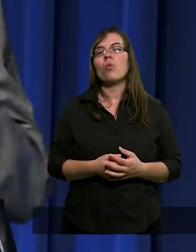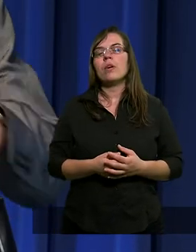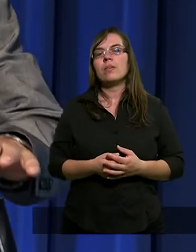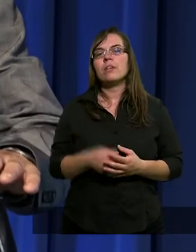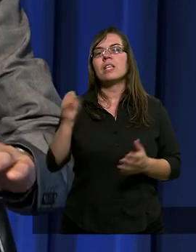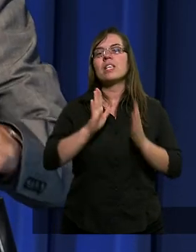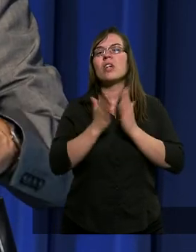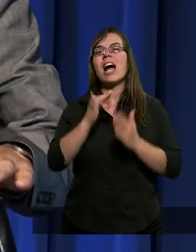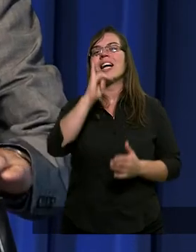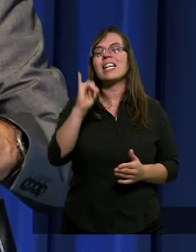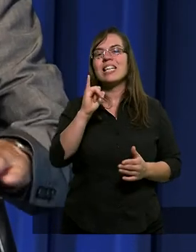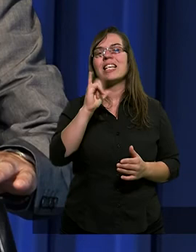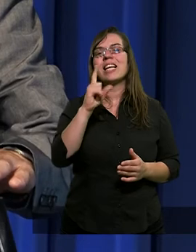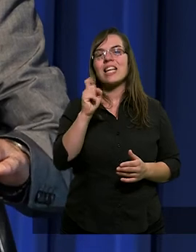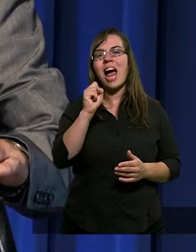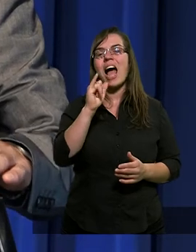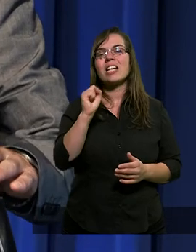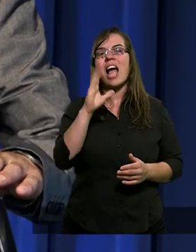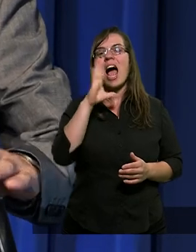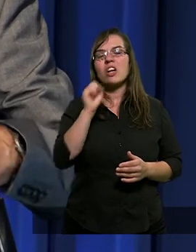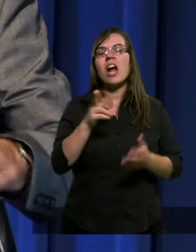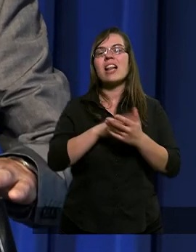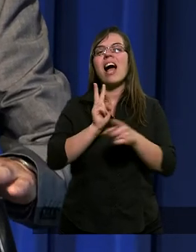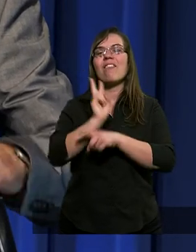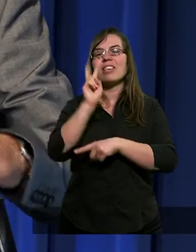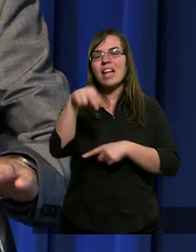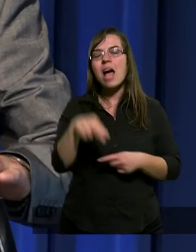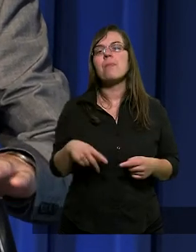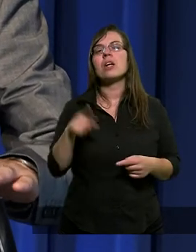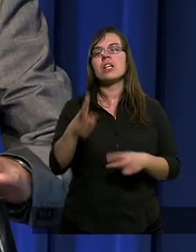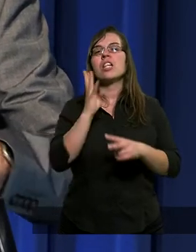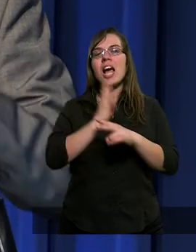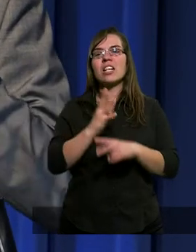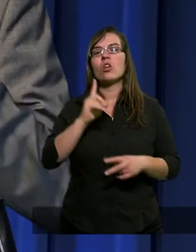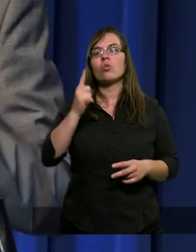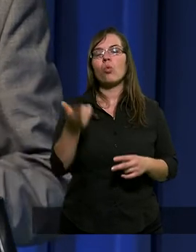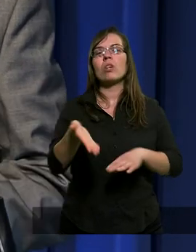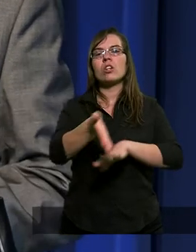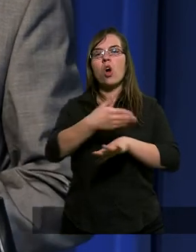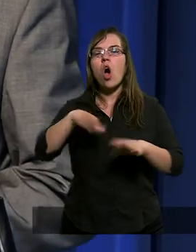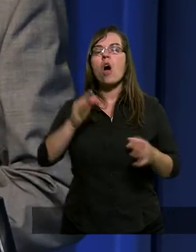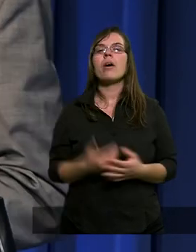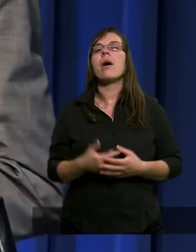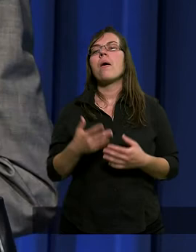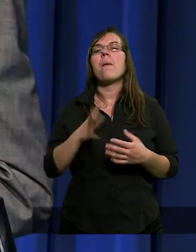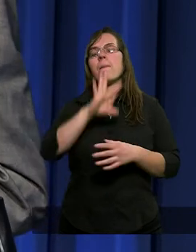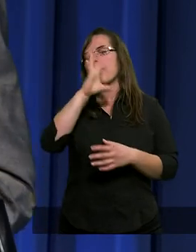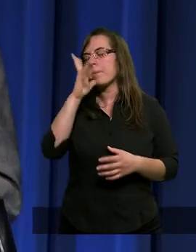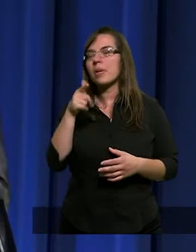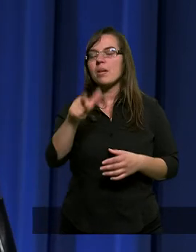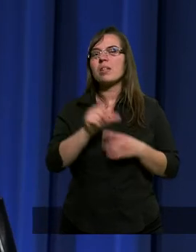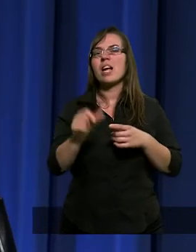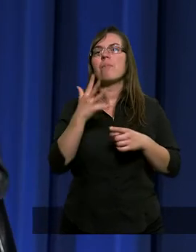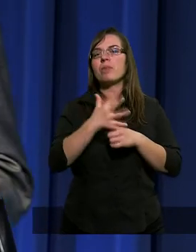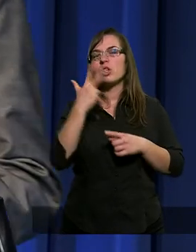z księgi Izajasza na wstępie, 42 rozdział. Przepiękny